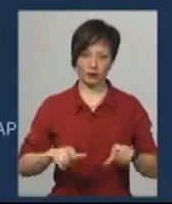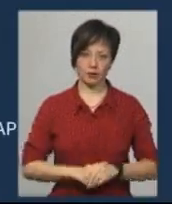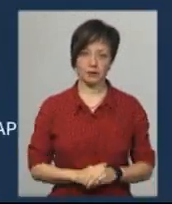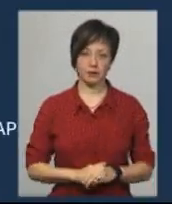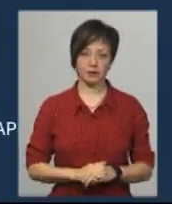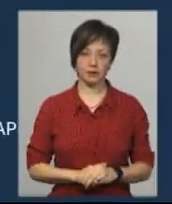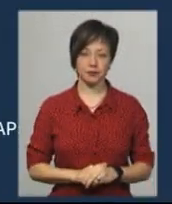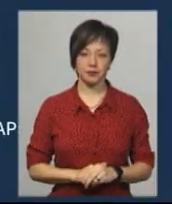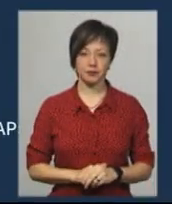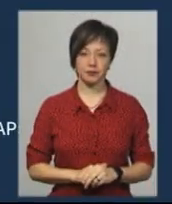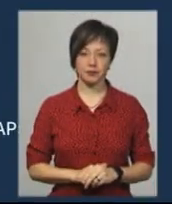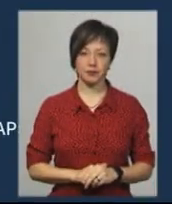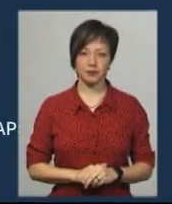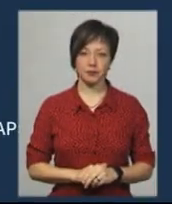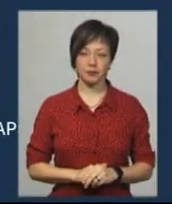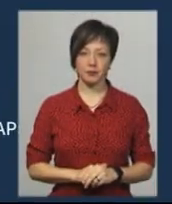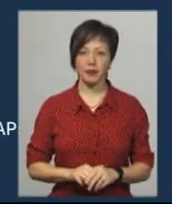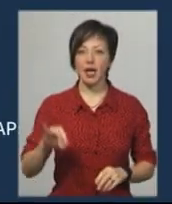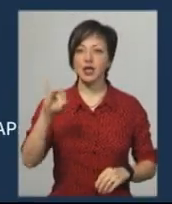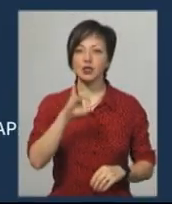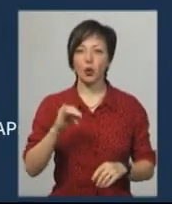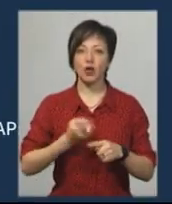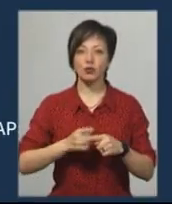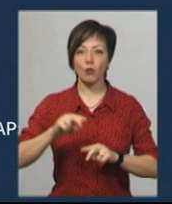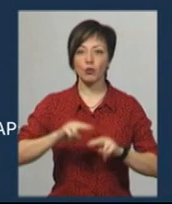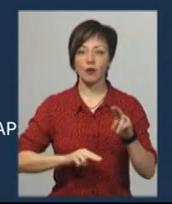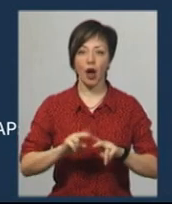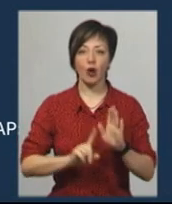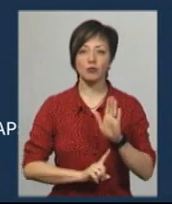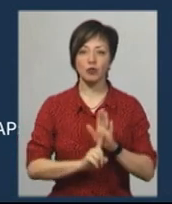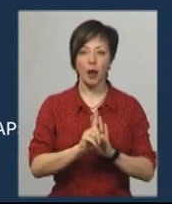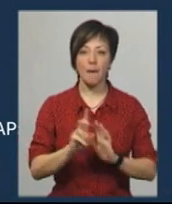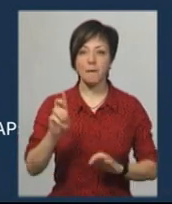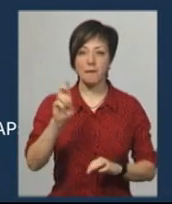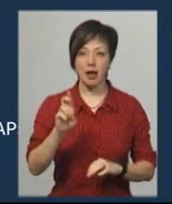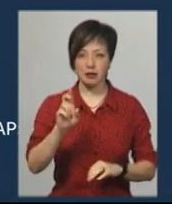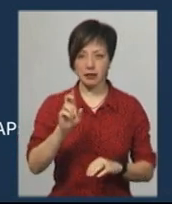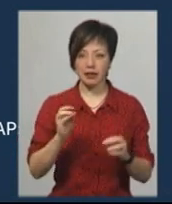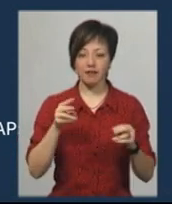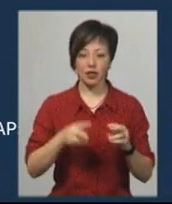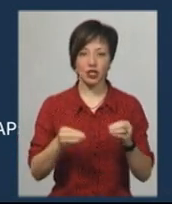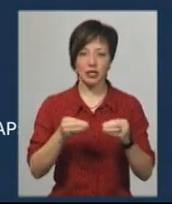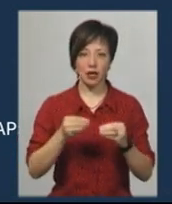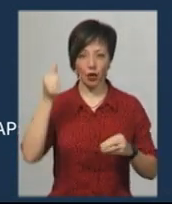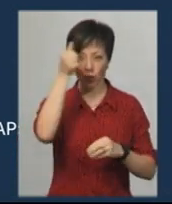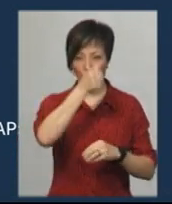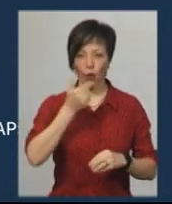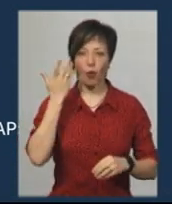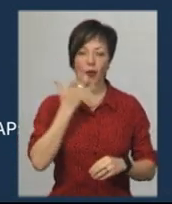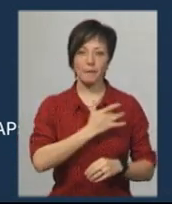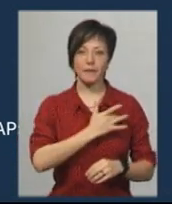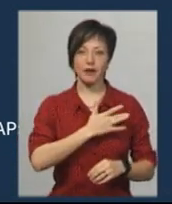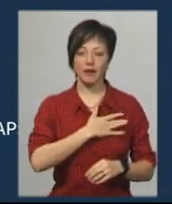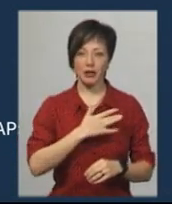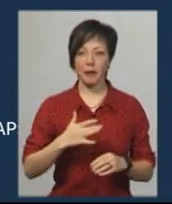Історія цього будівництва розпочалася ще в березні 2010 року, коли приватне підприємство «Славськ